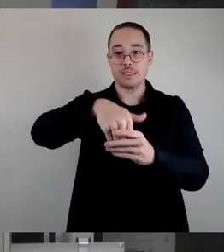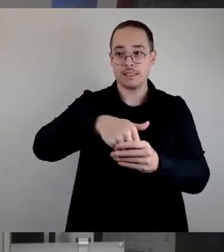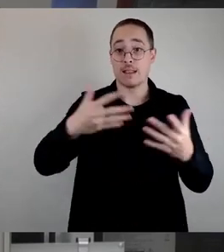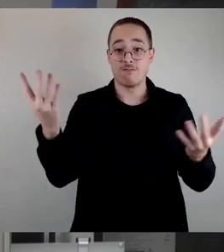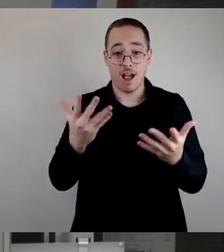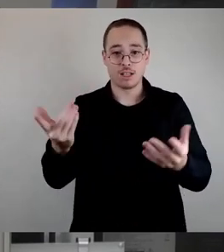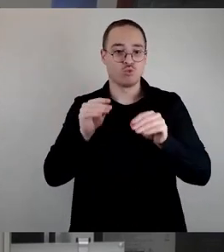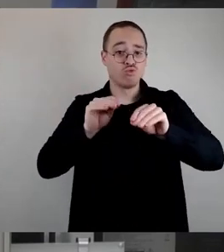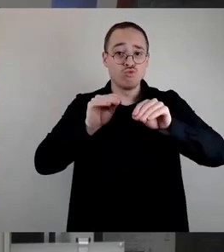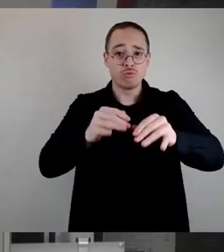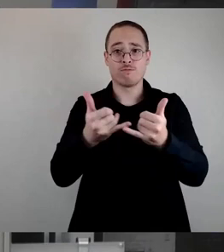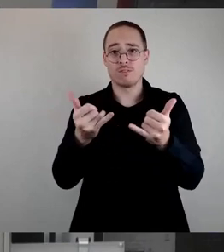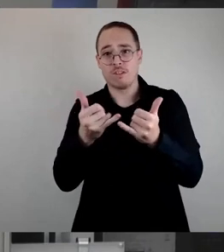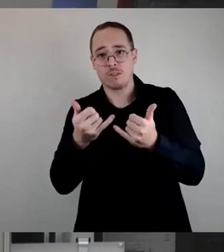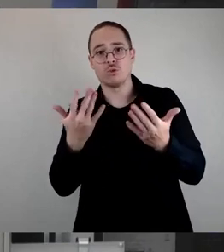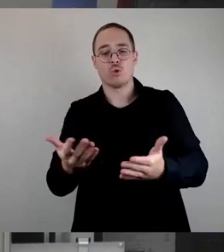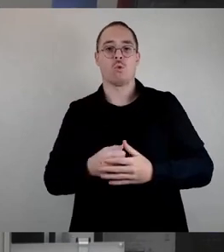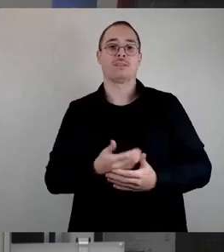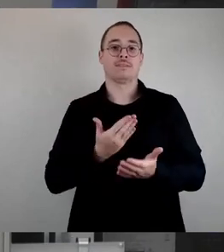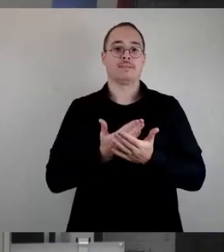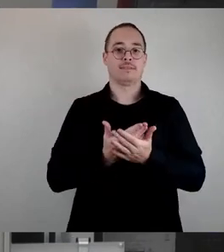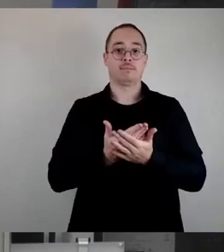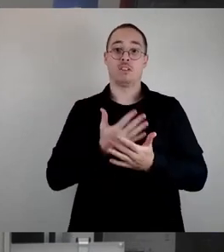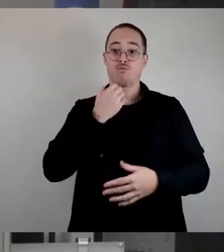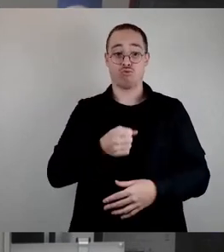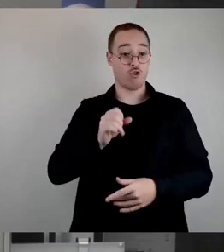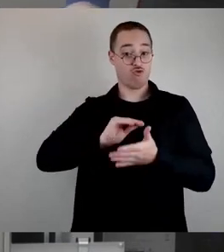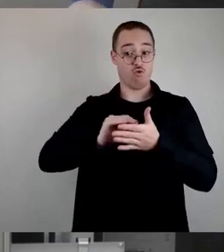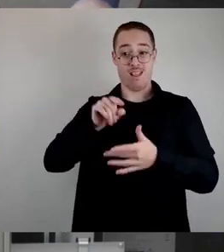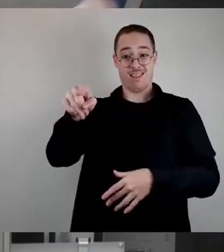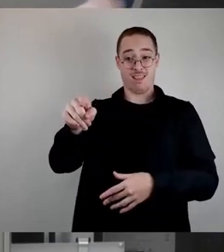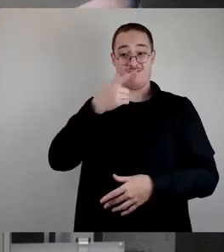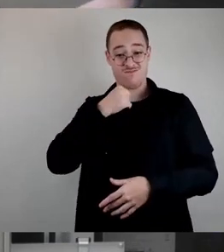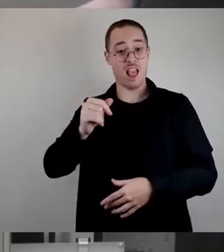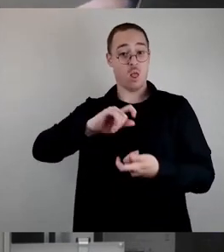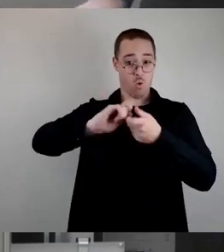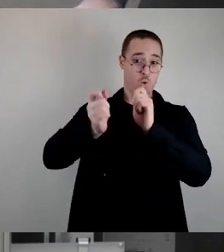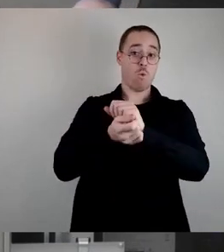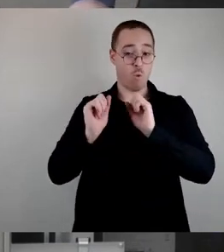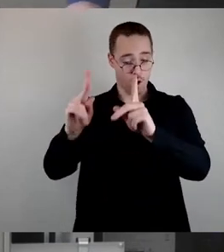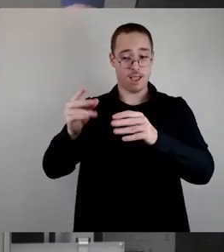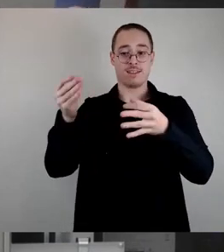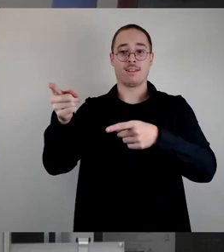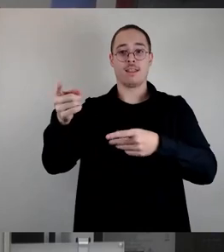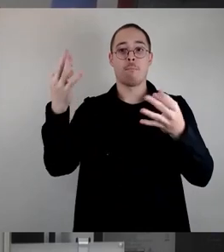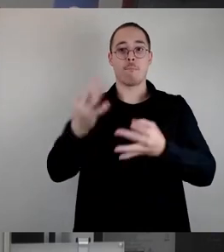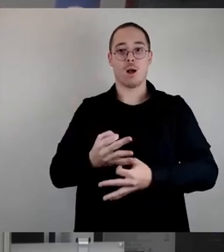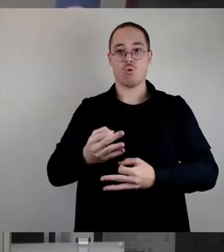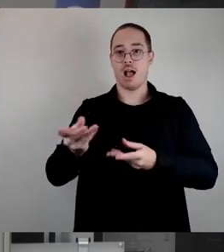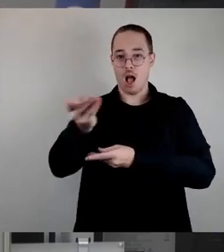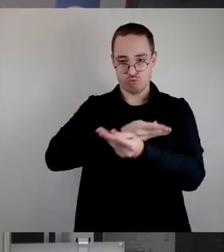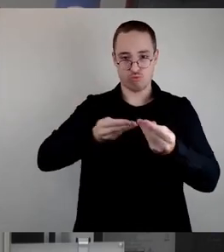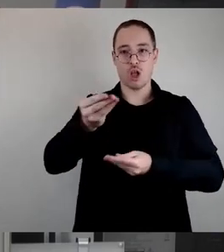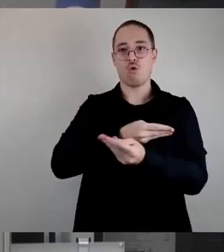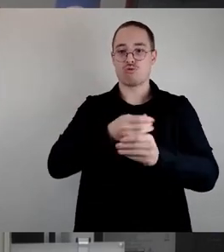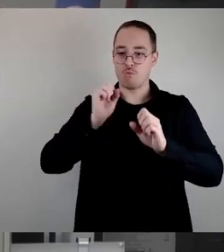wollende und interessierte Gemeinschaftsschulen, die sich umwandeln möchten, brauchen einen Austausch und brauchen die Austauschmöglichkeiten. Und dafür stehen wir als Verein auch